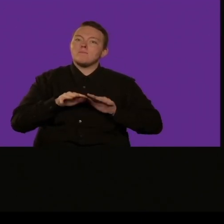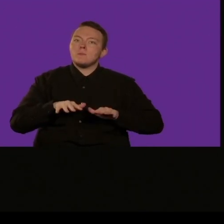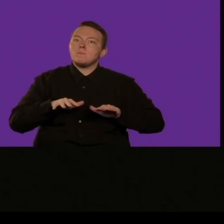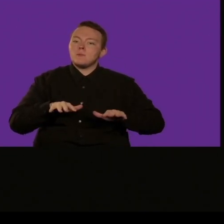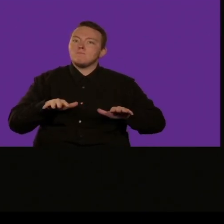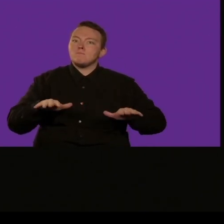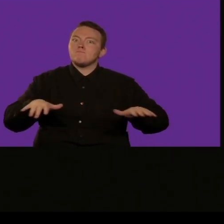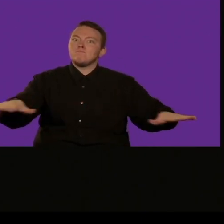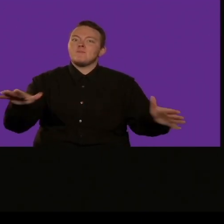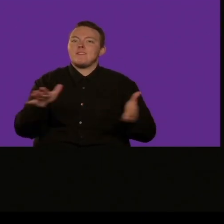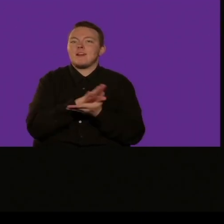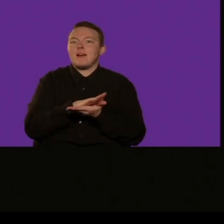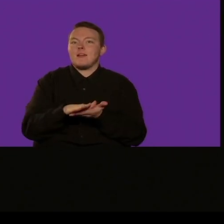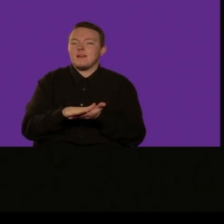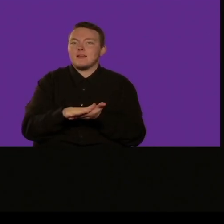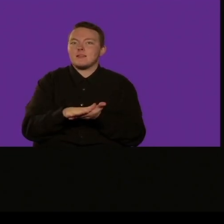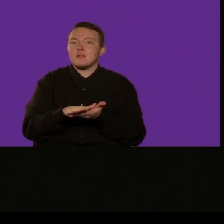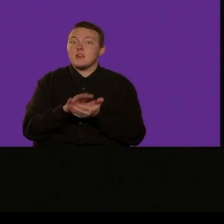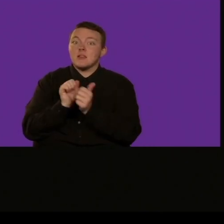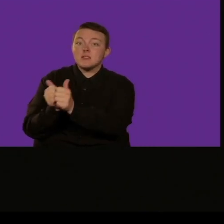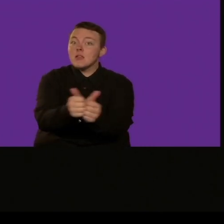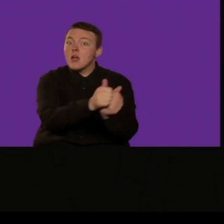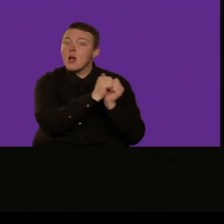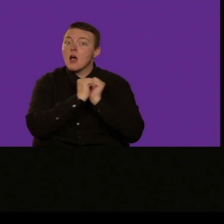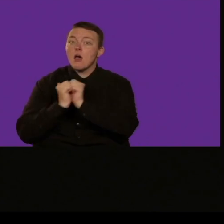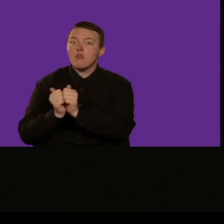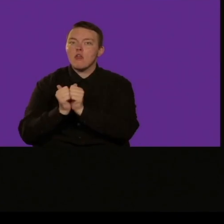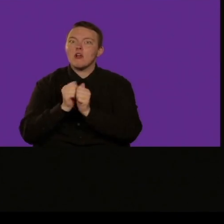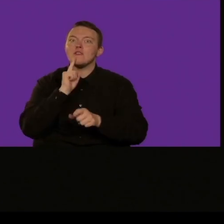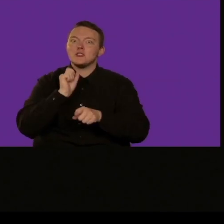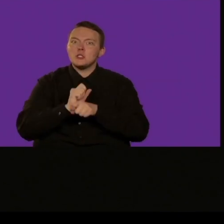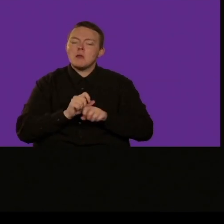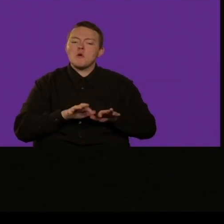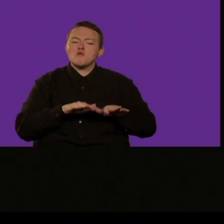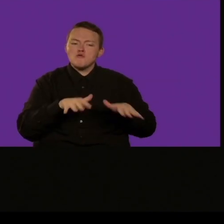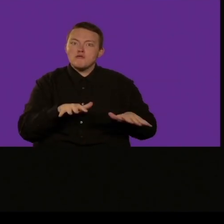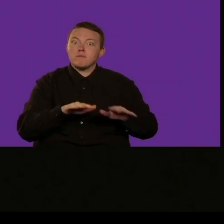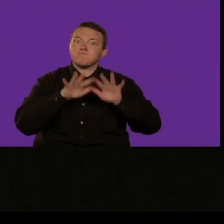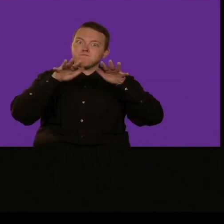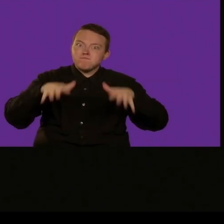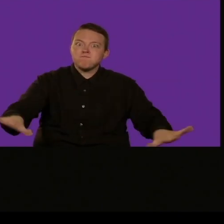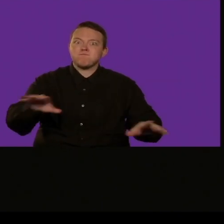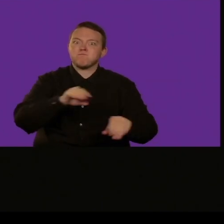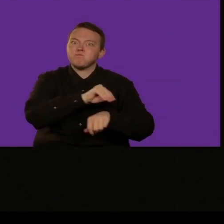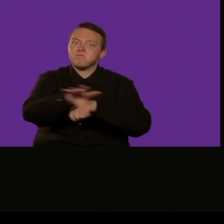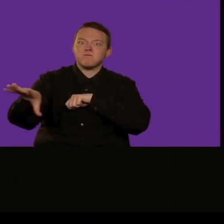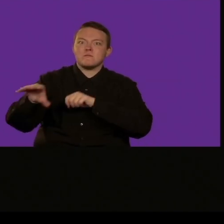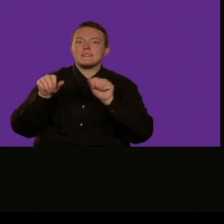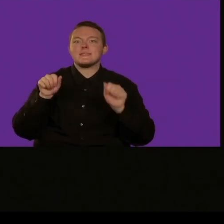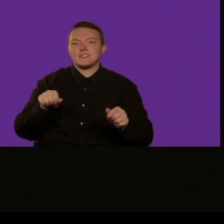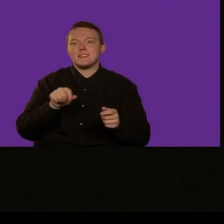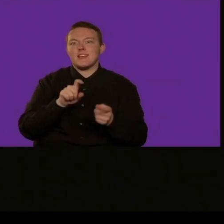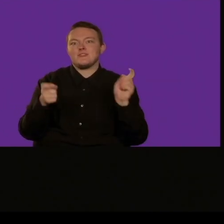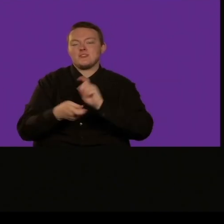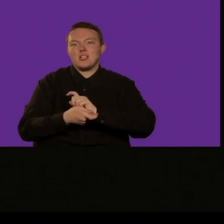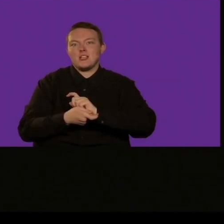questo succeda e con questo gli do il microfono a Carolina e a Francisco